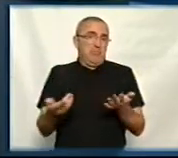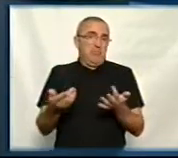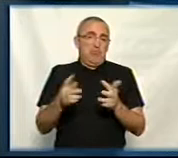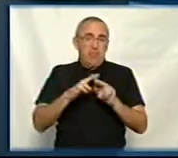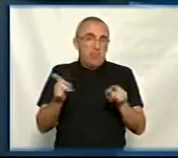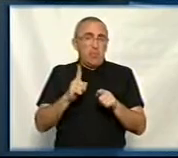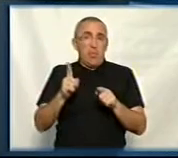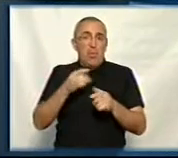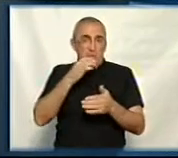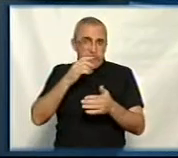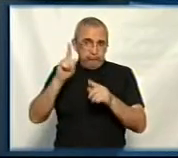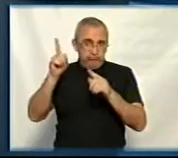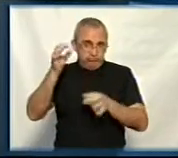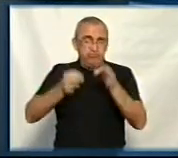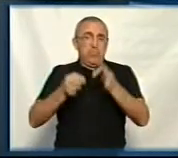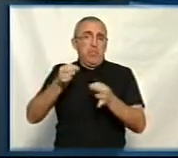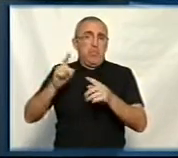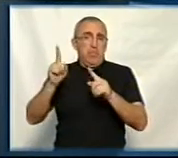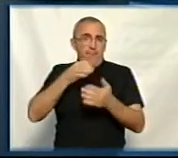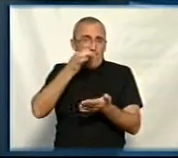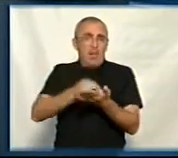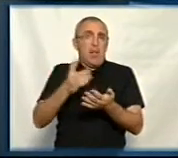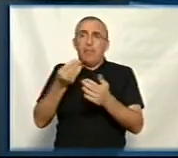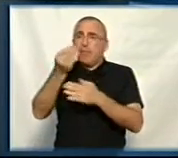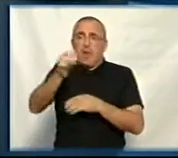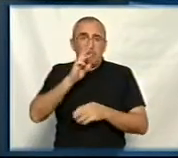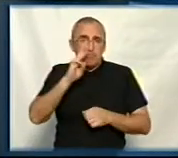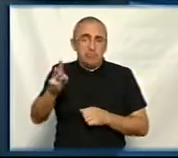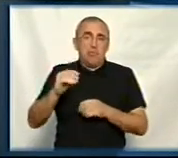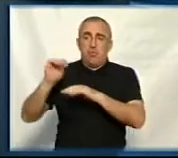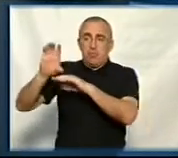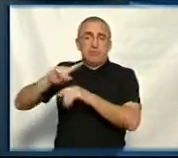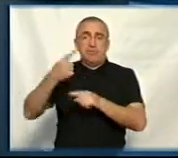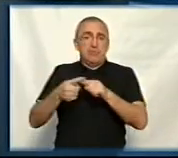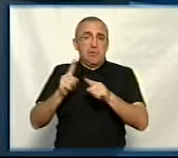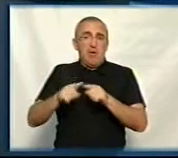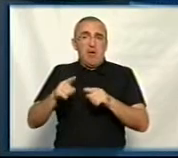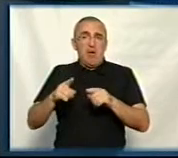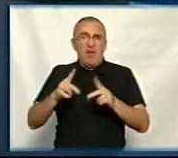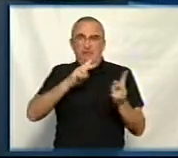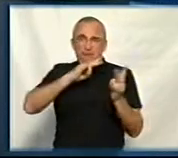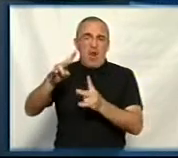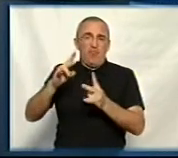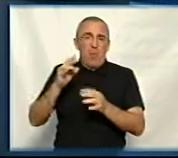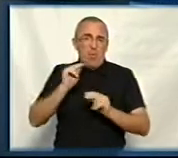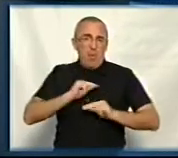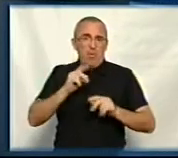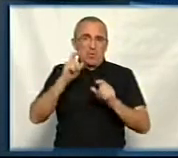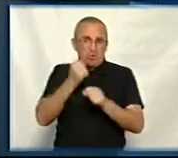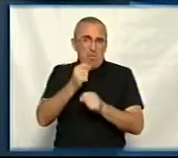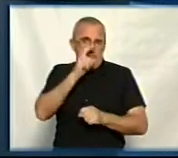треба якось притягувати до відповідальності, а в тому числі не заплатити їм кошти з бюджету за цю варварську роботу, якщо вони її зробили погано.